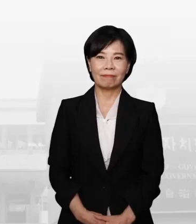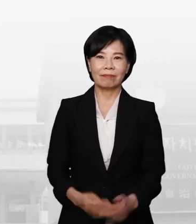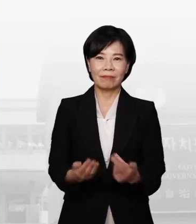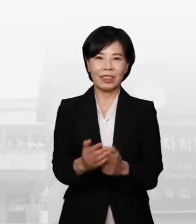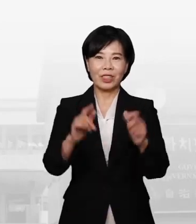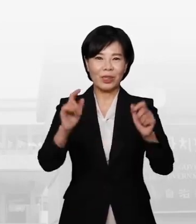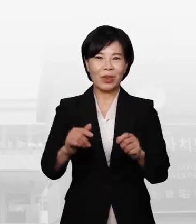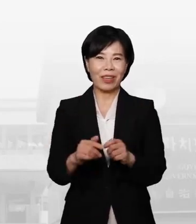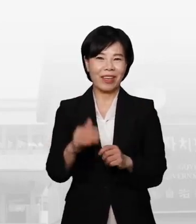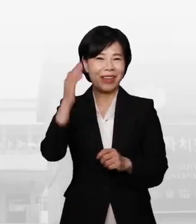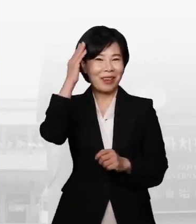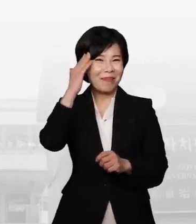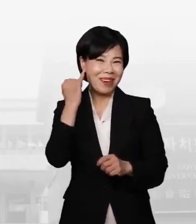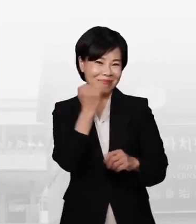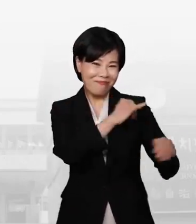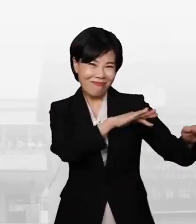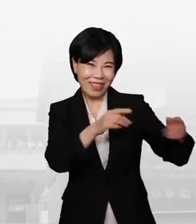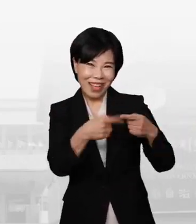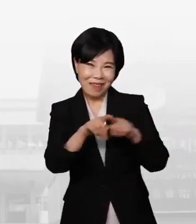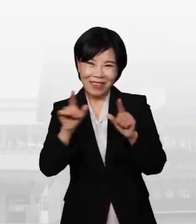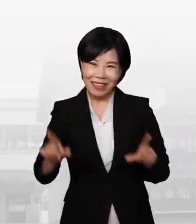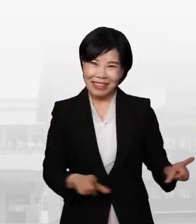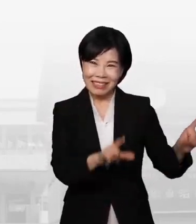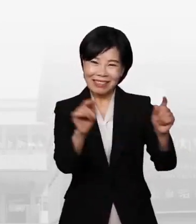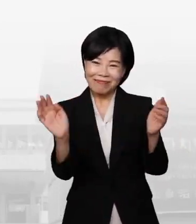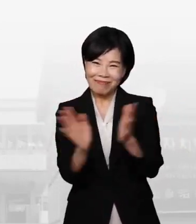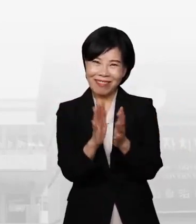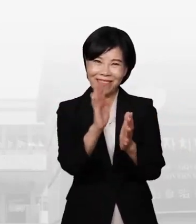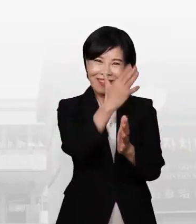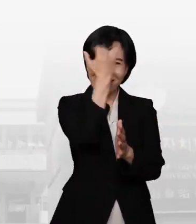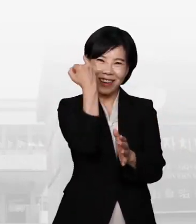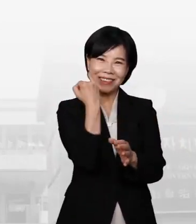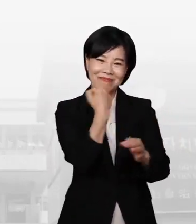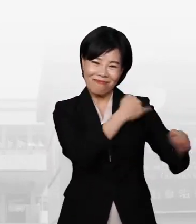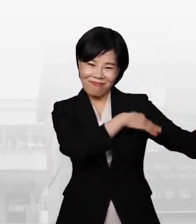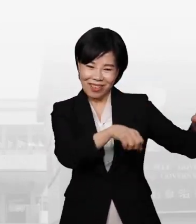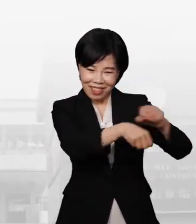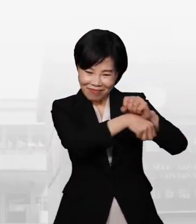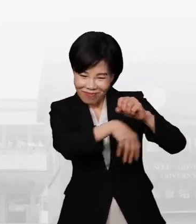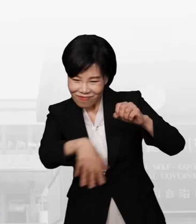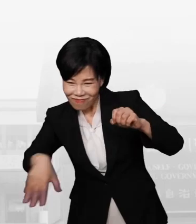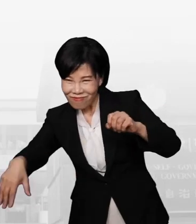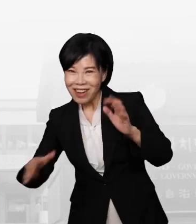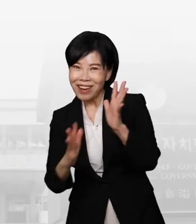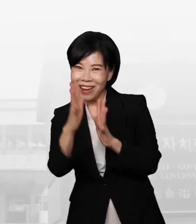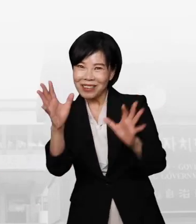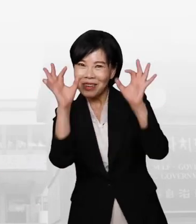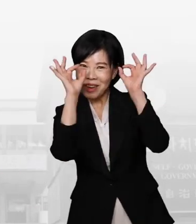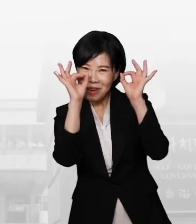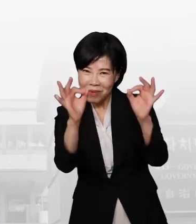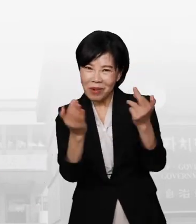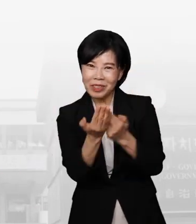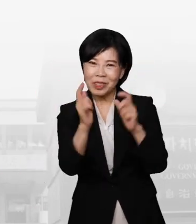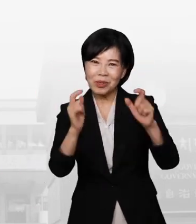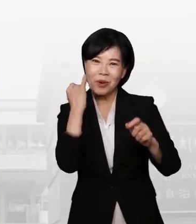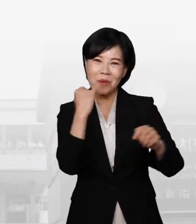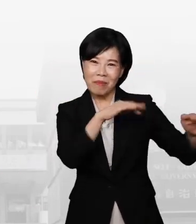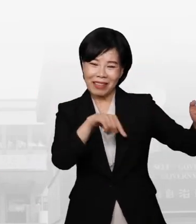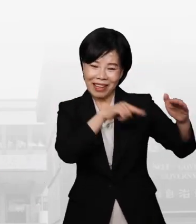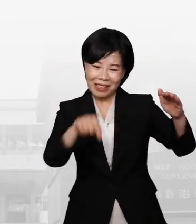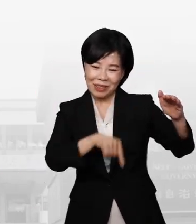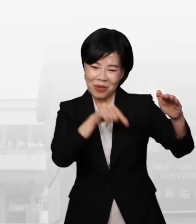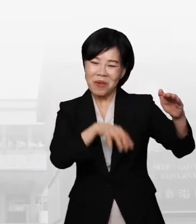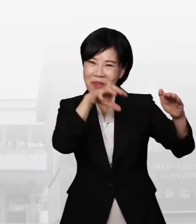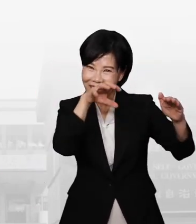제주의 특별한 푸른 바다와 함께 봉존하고 있는 화려한 해양 생물들을 다양하게 보여준 작품 제주 바다